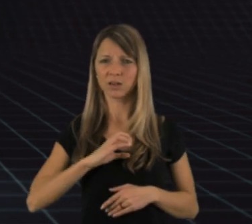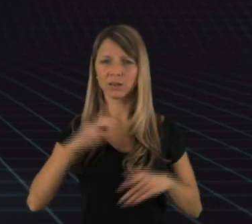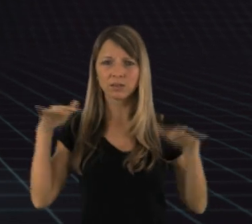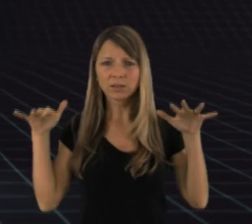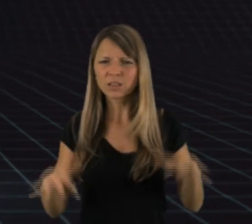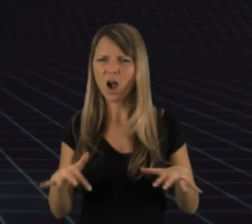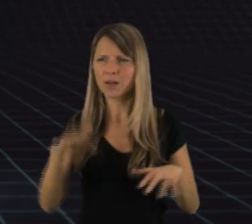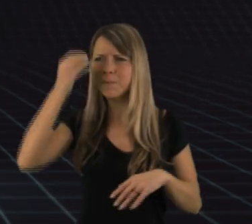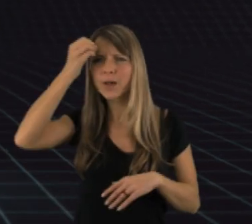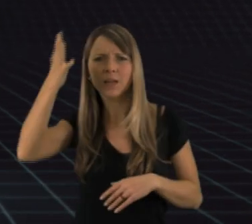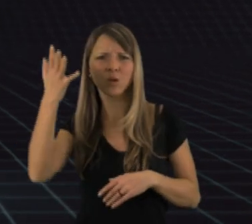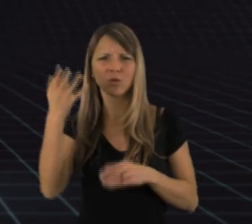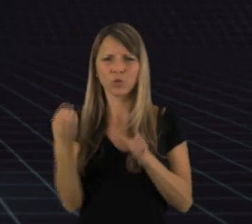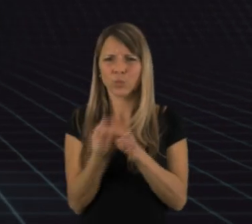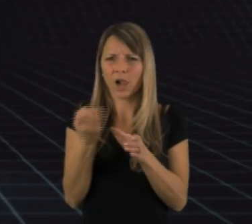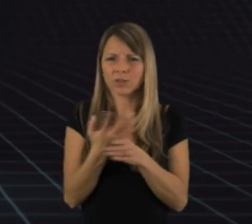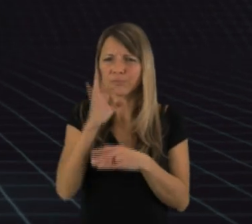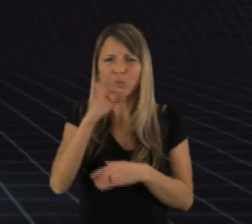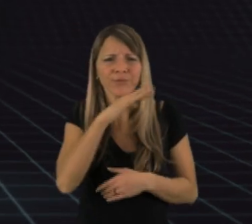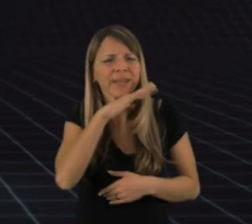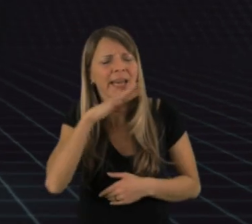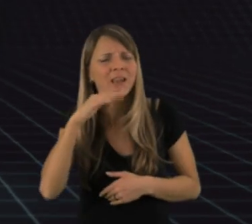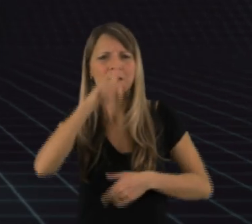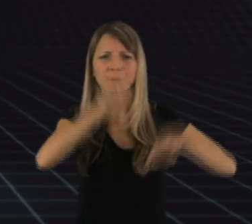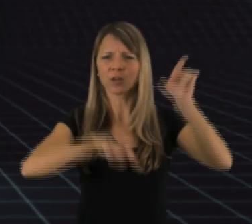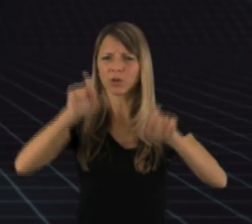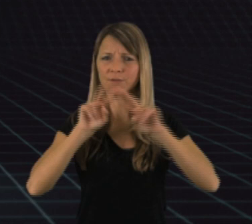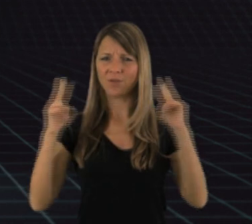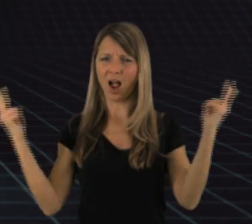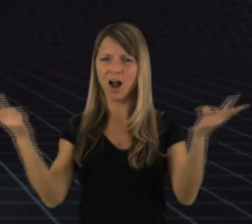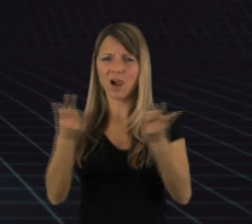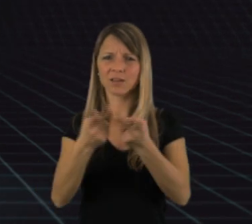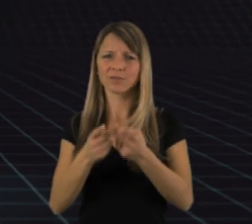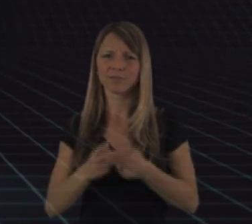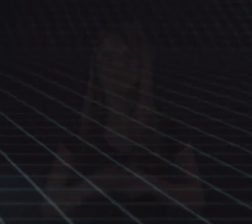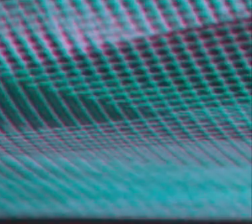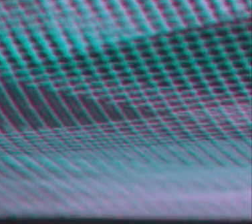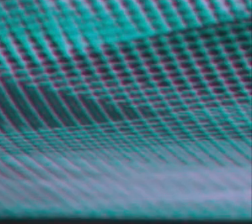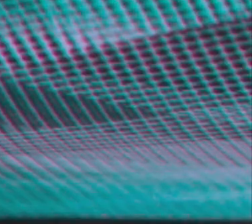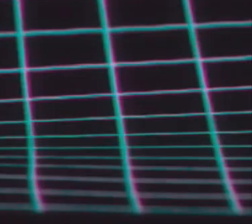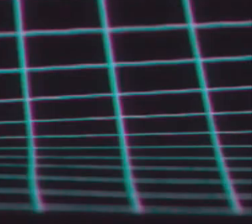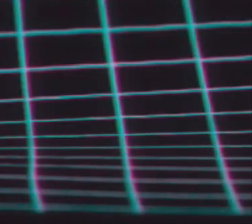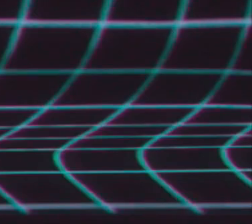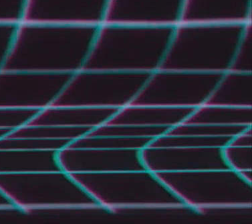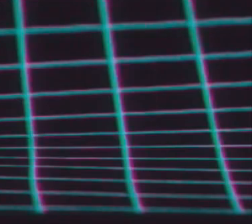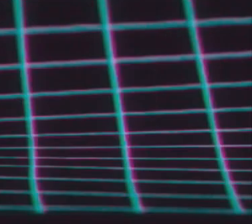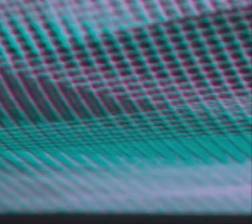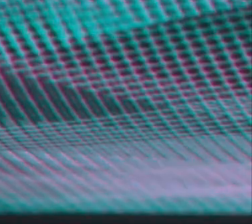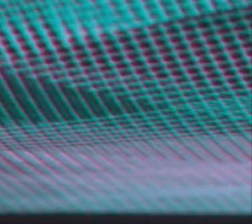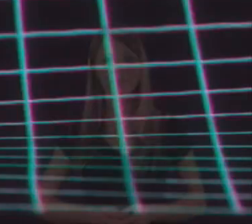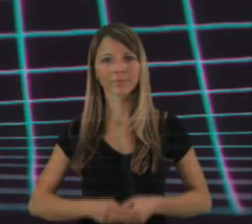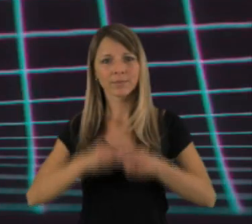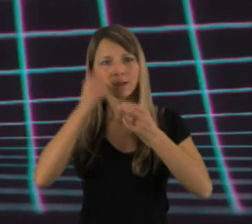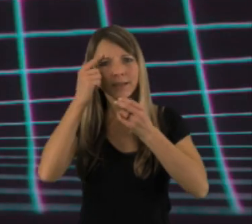bietet die einmalige Chance, Bildung und Kultur für möglichst viele Menschen weltweit zur Verfügung zu stellen und lässt Produzenten und